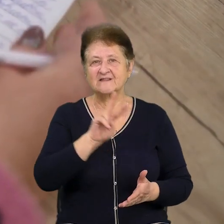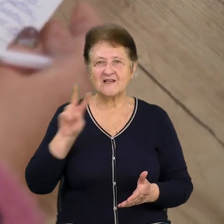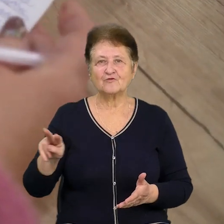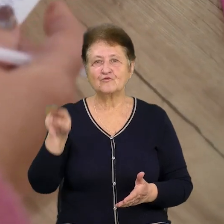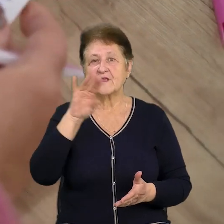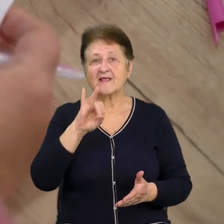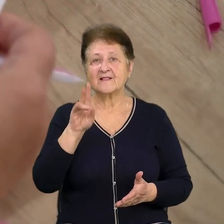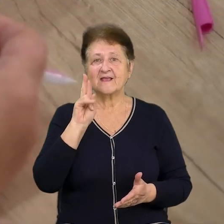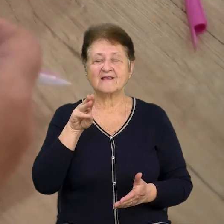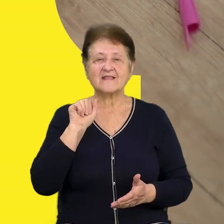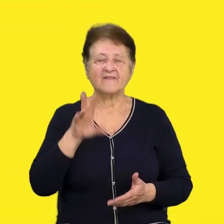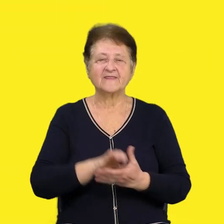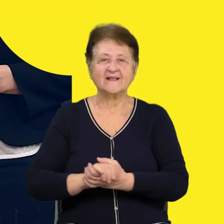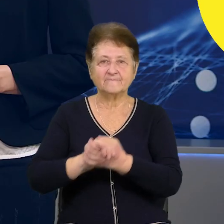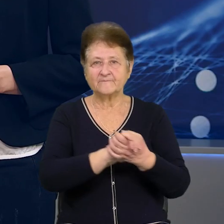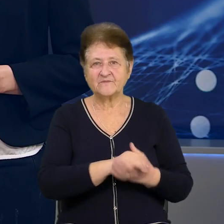Національної єдності.